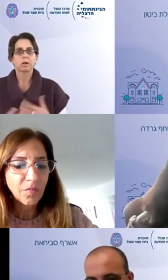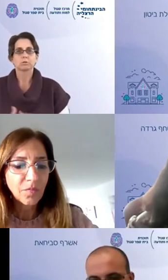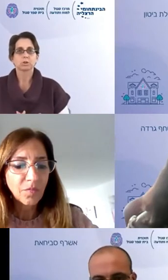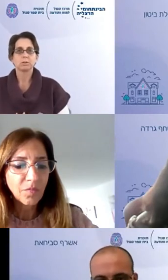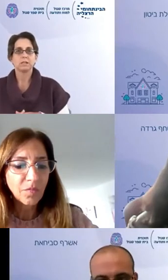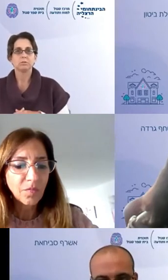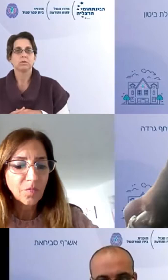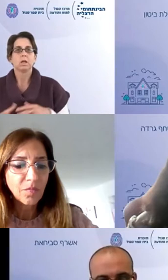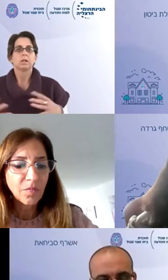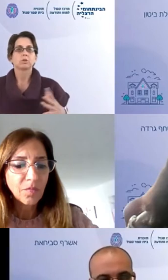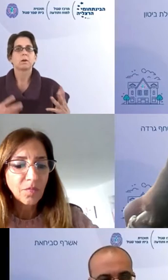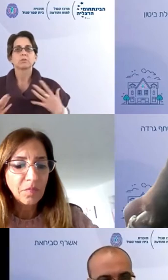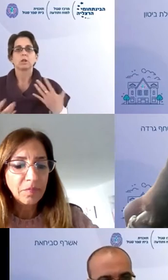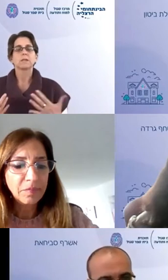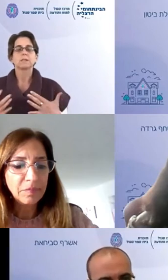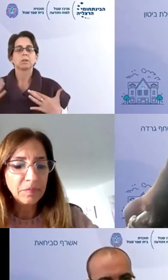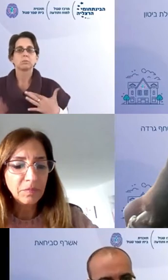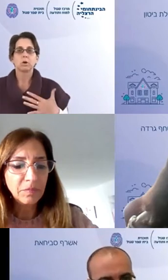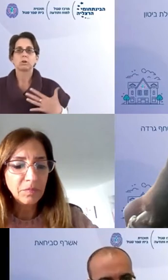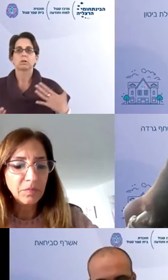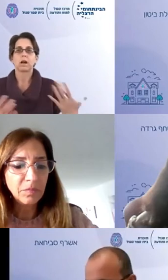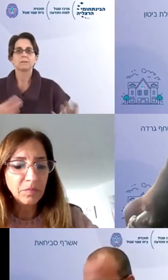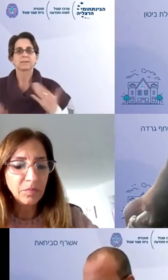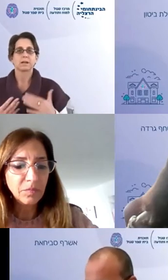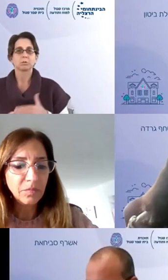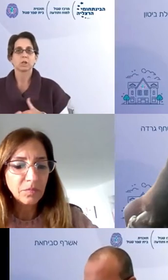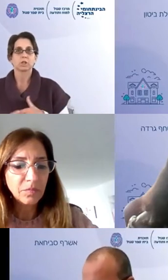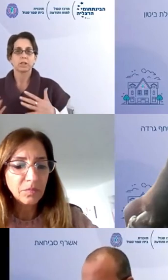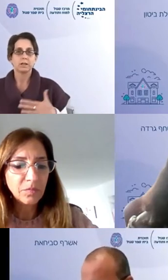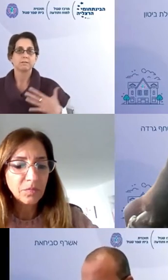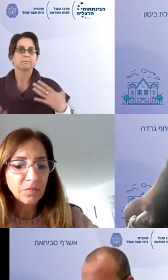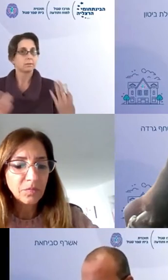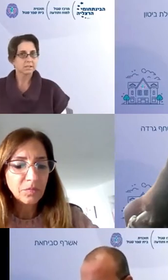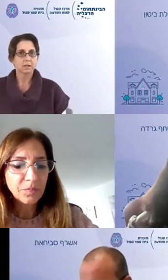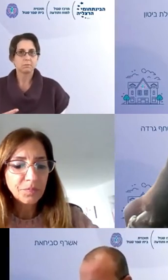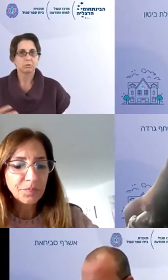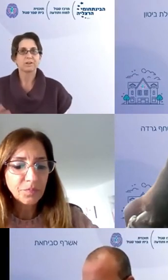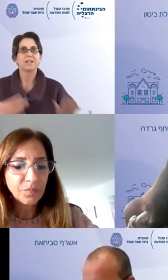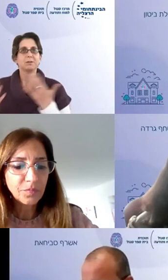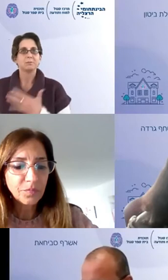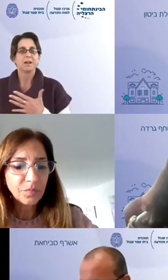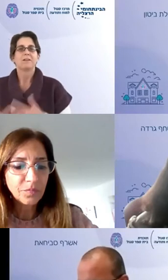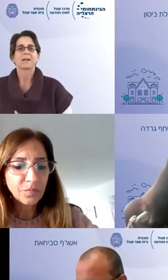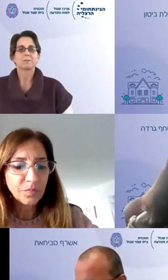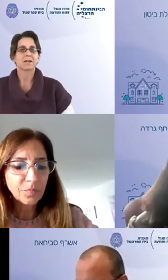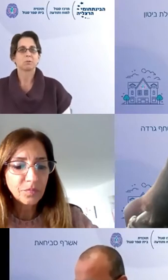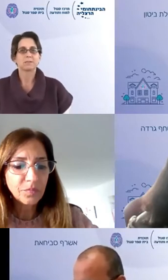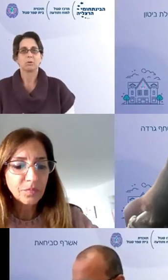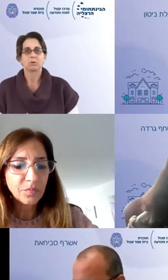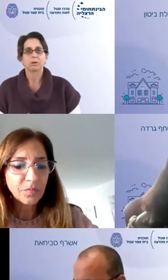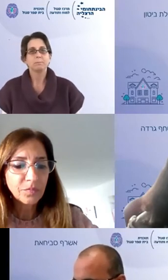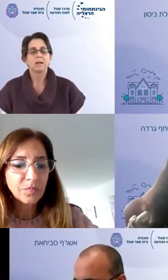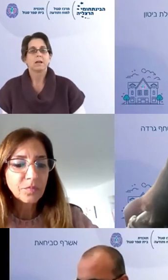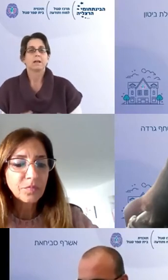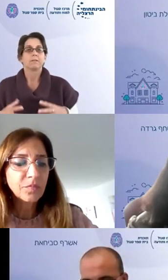של החיבור האנושי בינינו היא שמאשר לנו בעצם לתמוך אחד בצרכים של השנייה גם בצרכים הגופנים וגם בצרכים